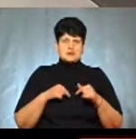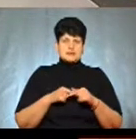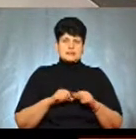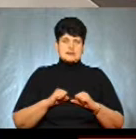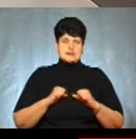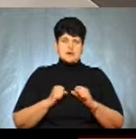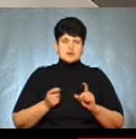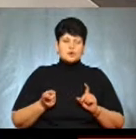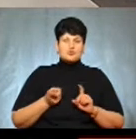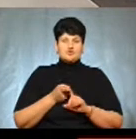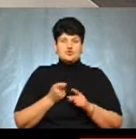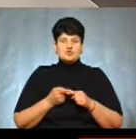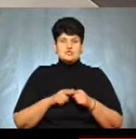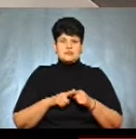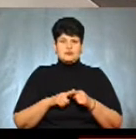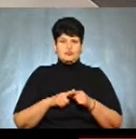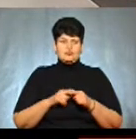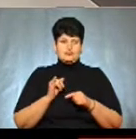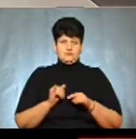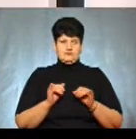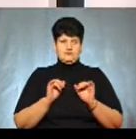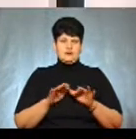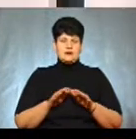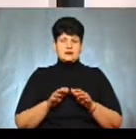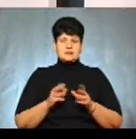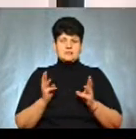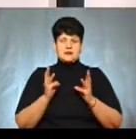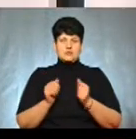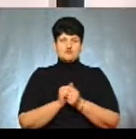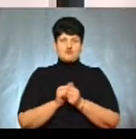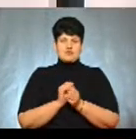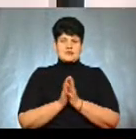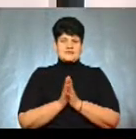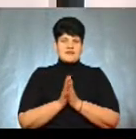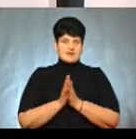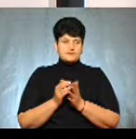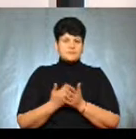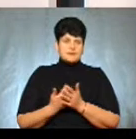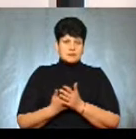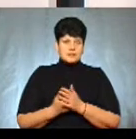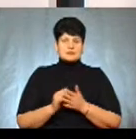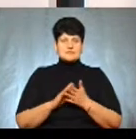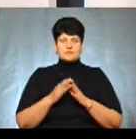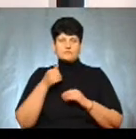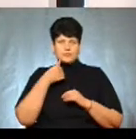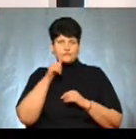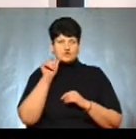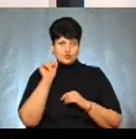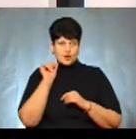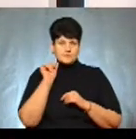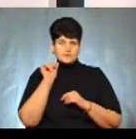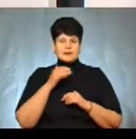стараються долучитися до цього ганебного явища, як паління сухої трави. До прикладу, станом на вчора, наш